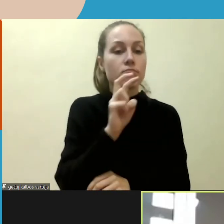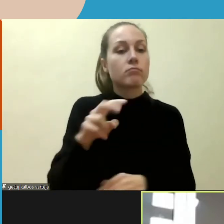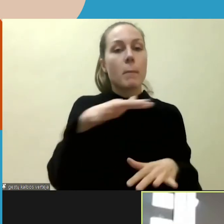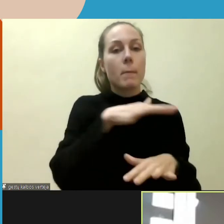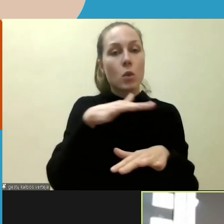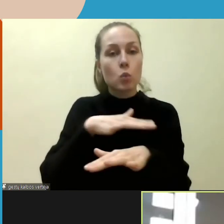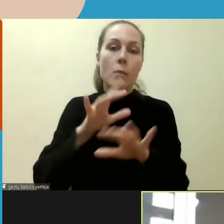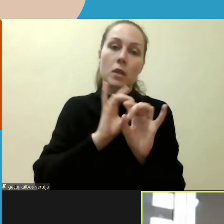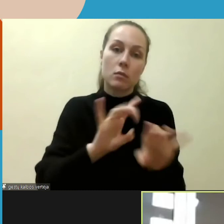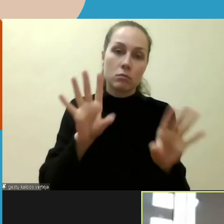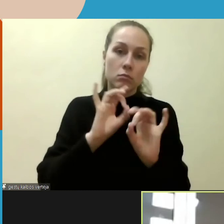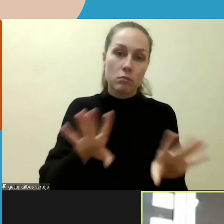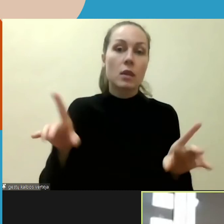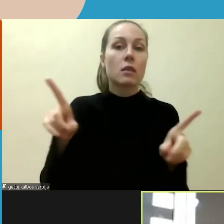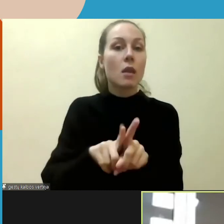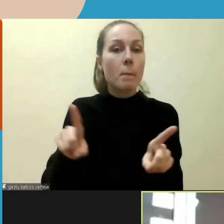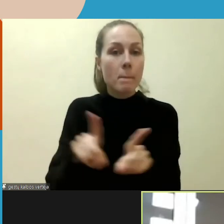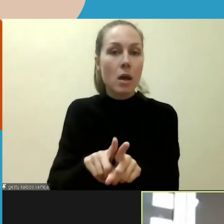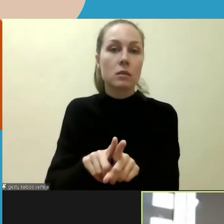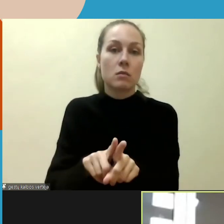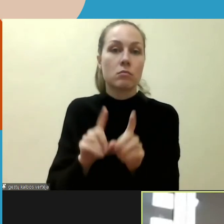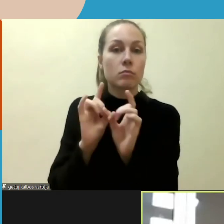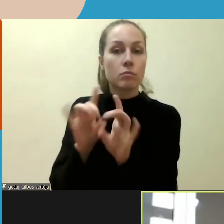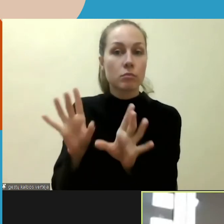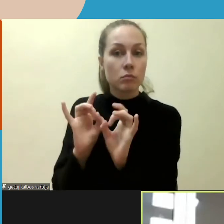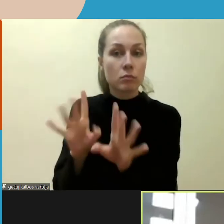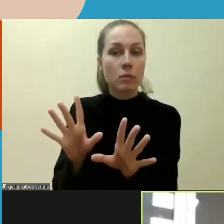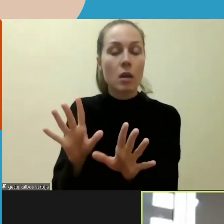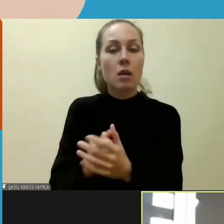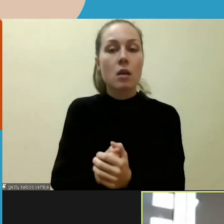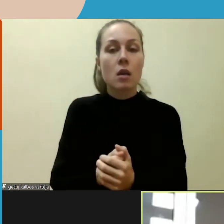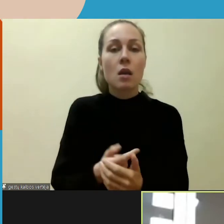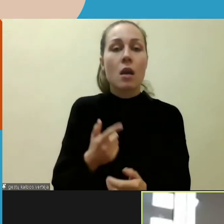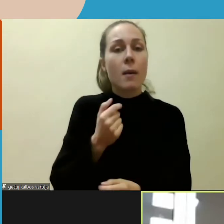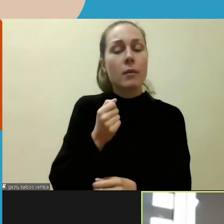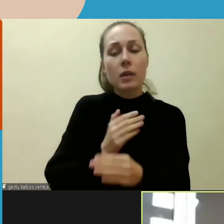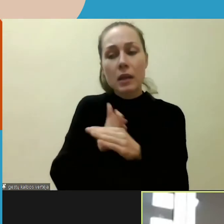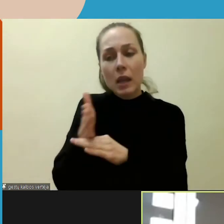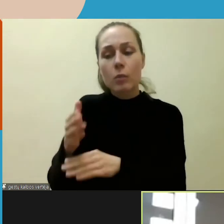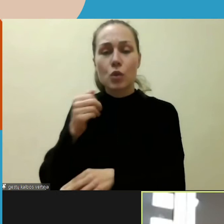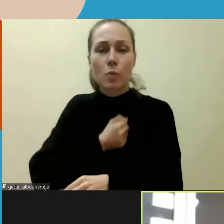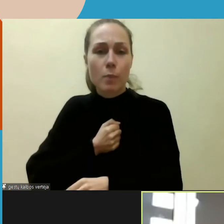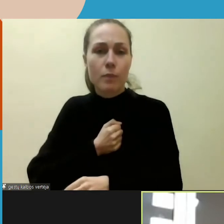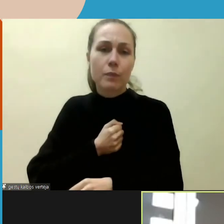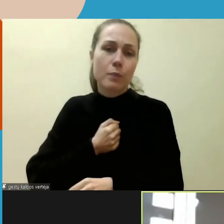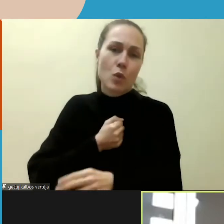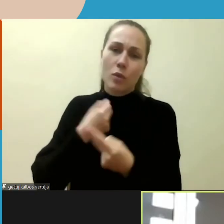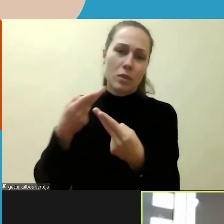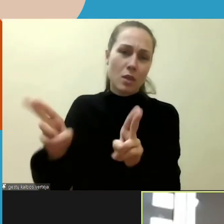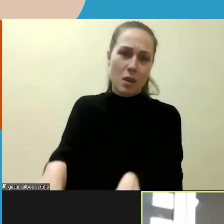akcentuojam, kad niekada nebijotų kreipti su mus, nes mes tikrai neesant tie priešai.